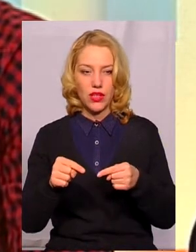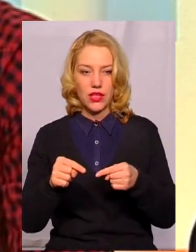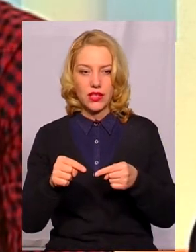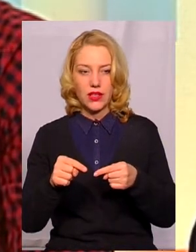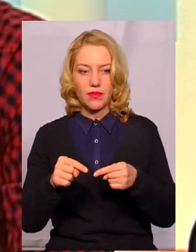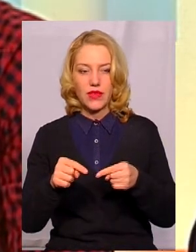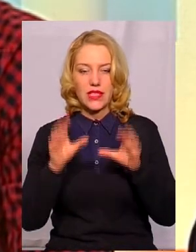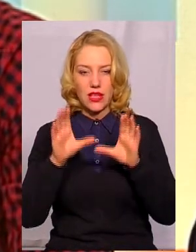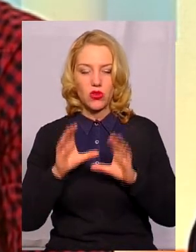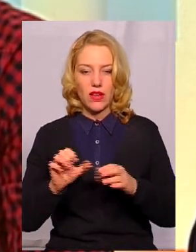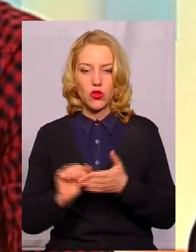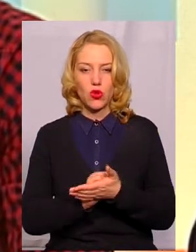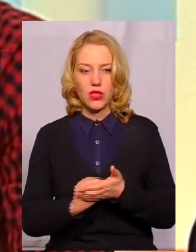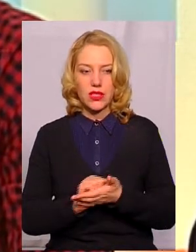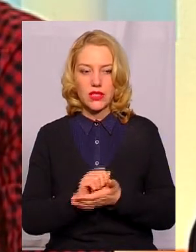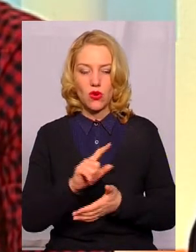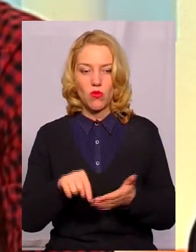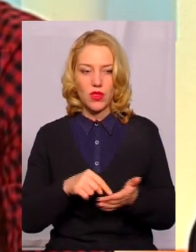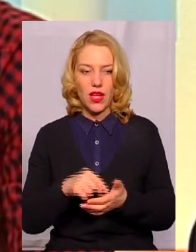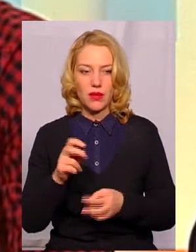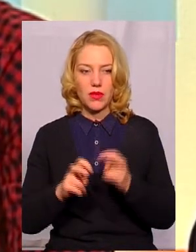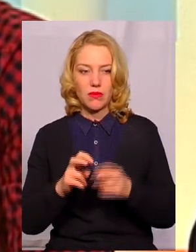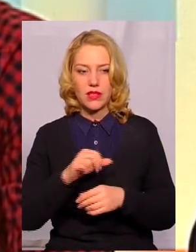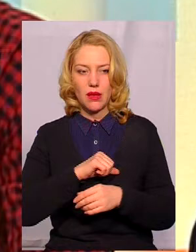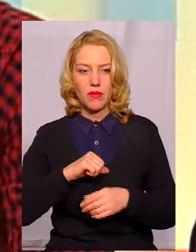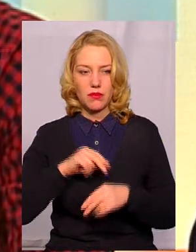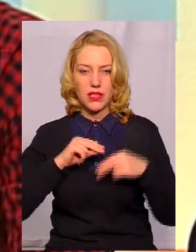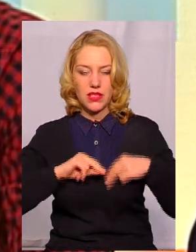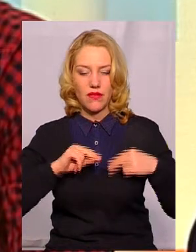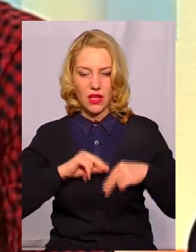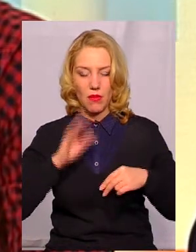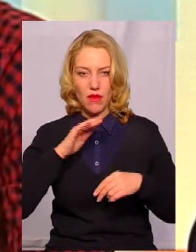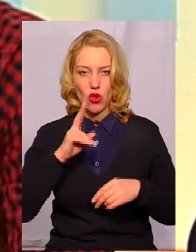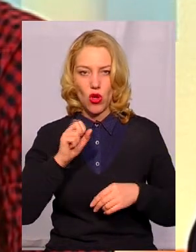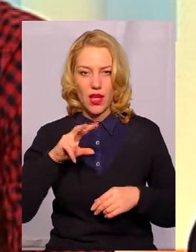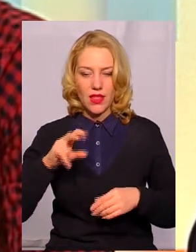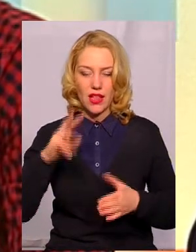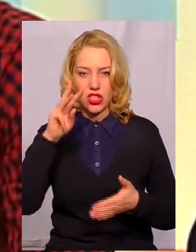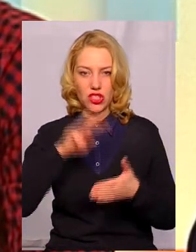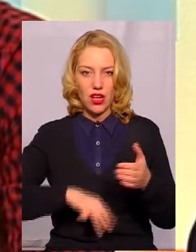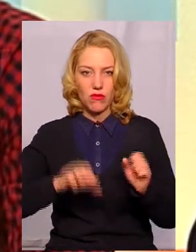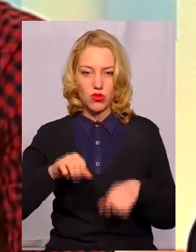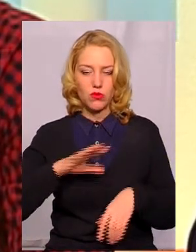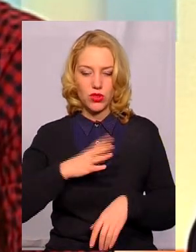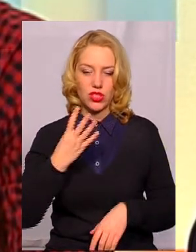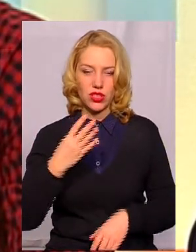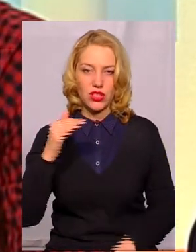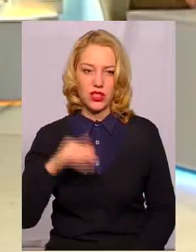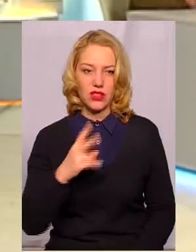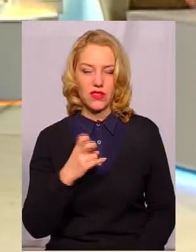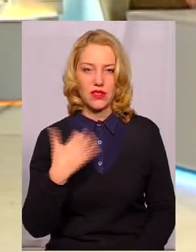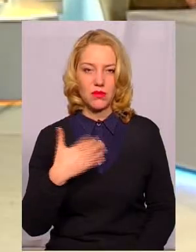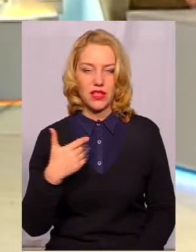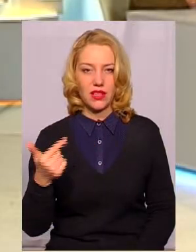законодавчих документів у сфері комунального господарства самим працівникам Водоканалу. І штрафи передбачені до 4 250